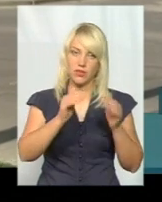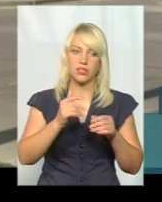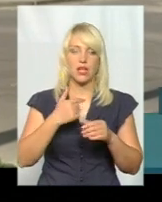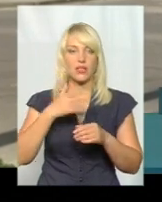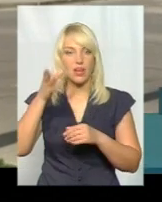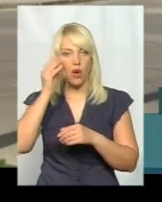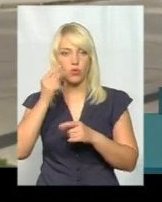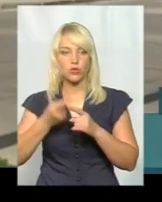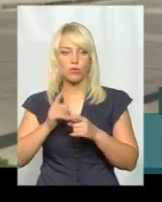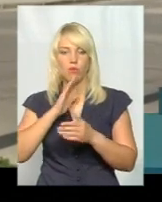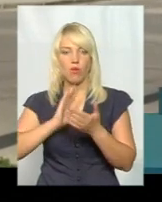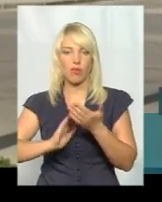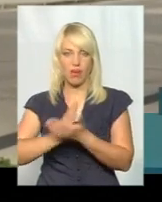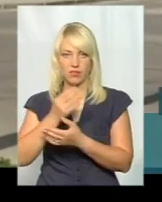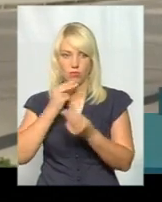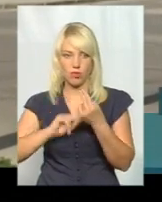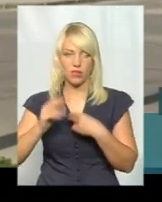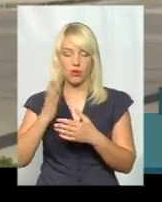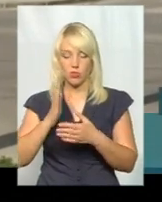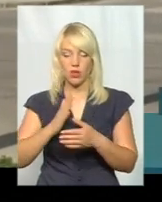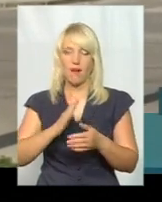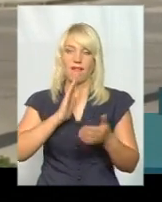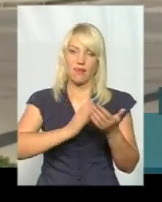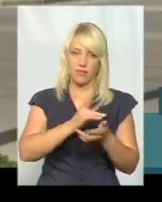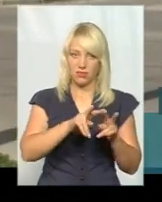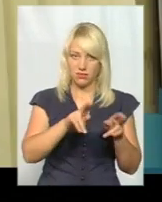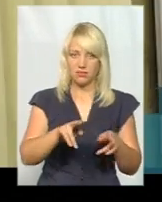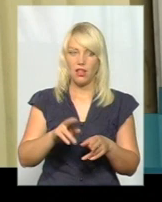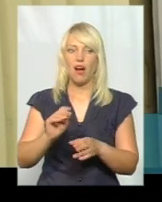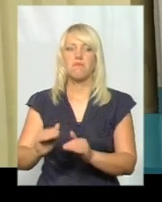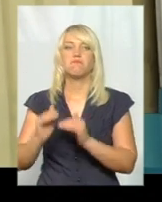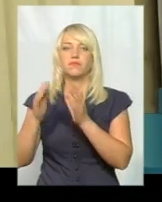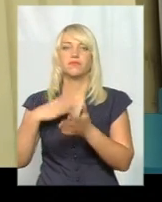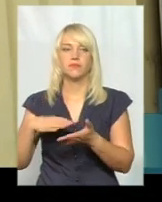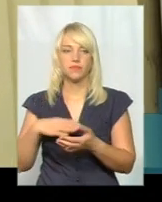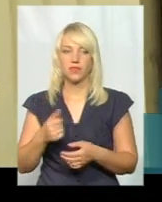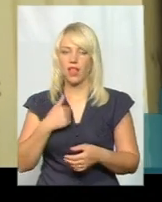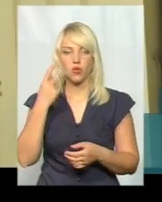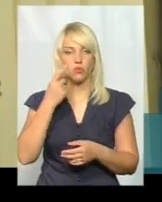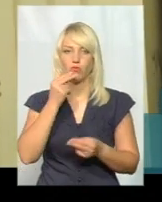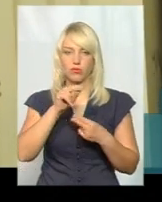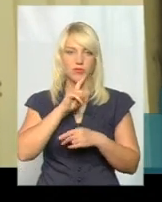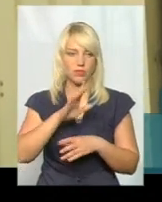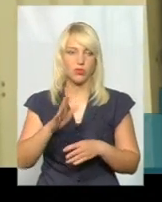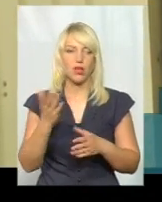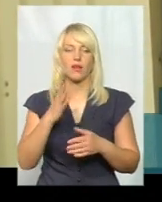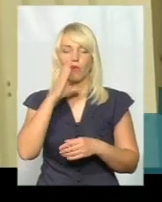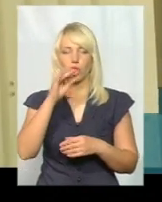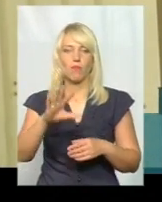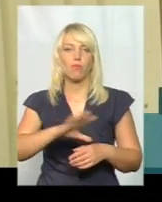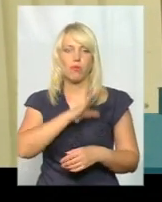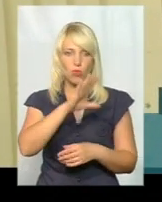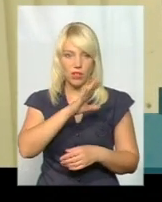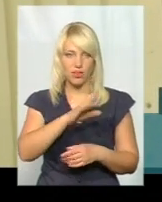покращити якість. Якщо буде така сама якість підвищення цим, то не має сміслу підвищувати. Я думаю, не покращиться. Які маршрутки були, такі